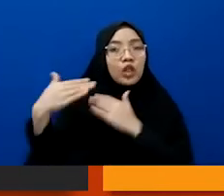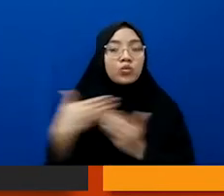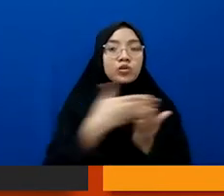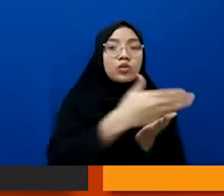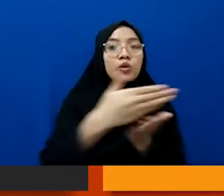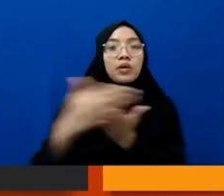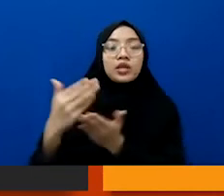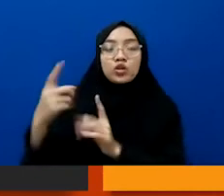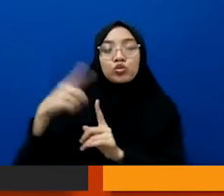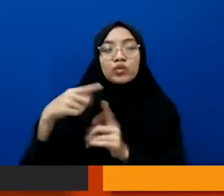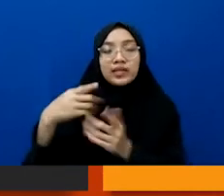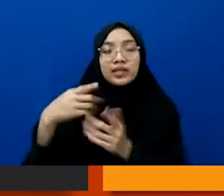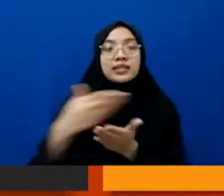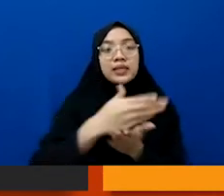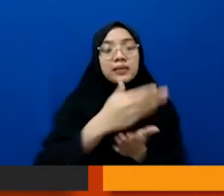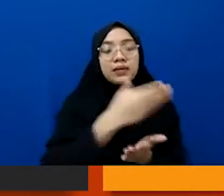itu salah satunya disitu